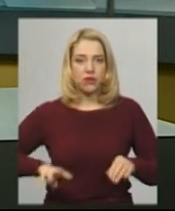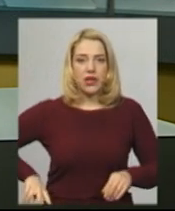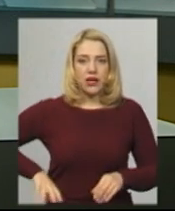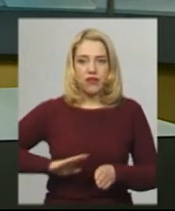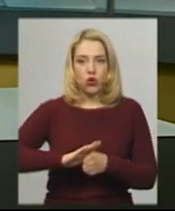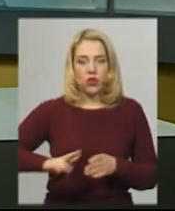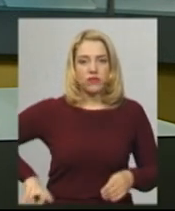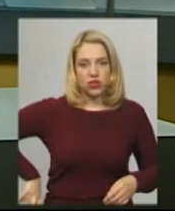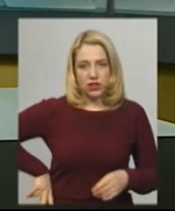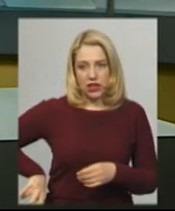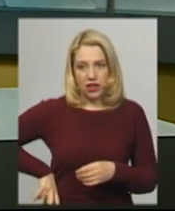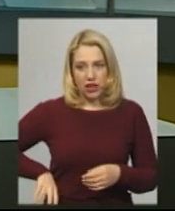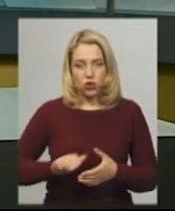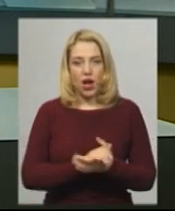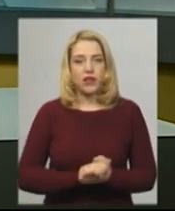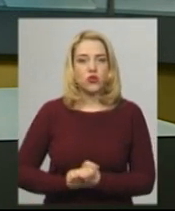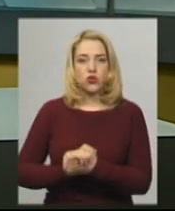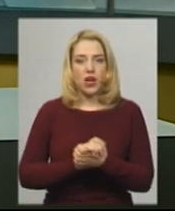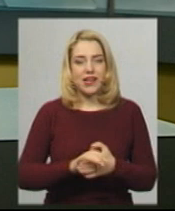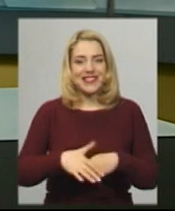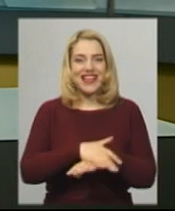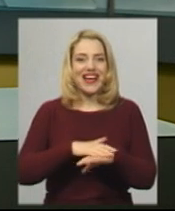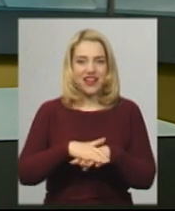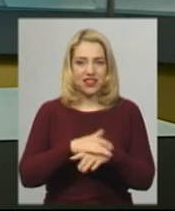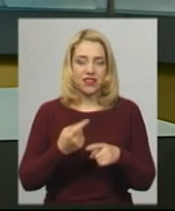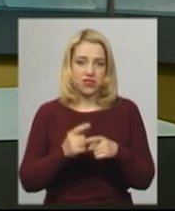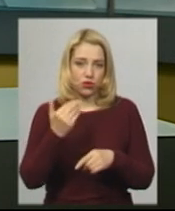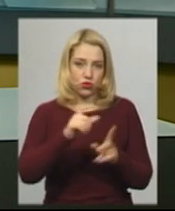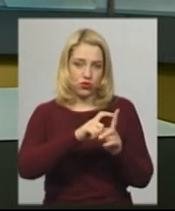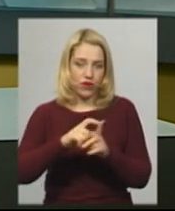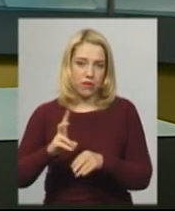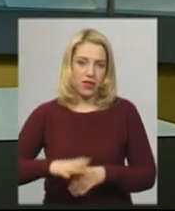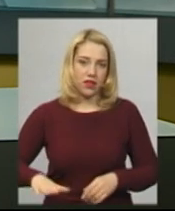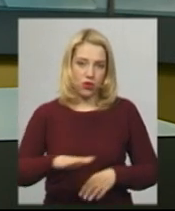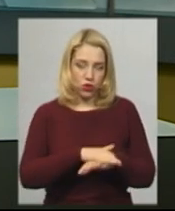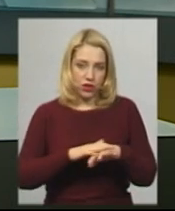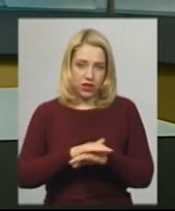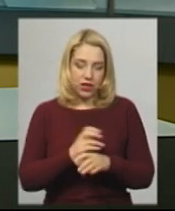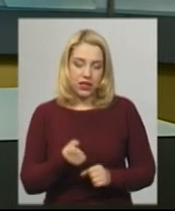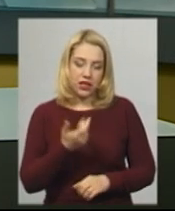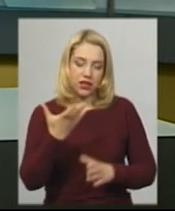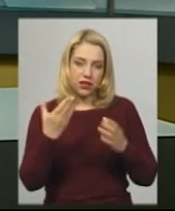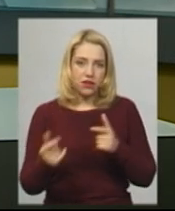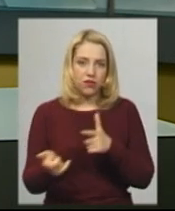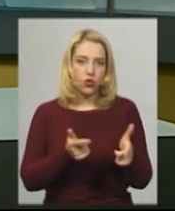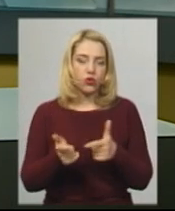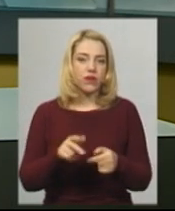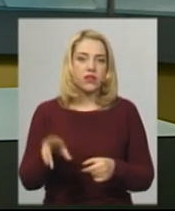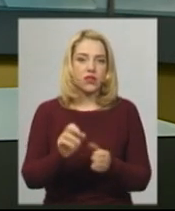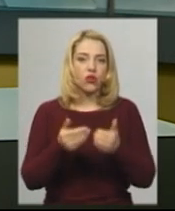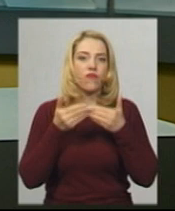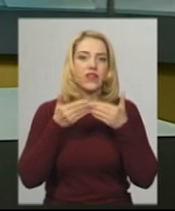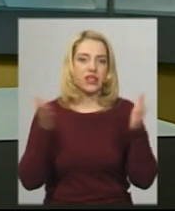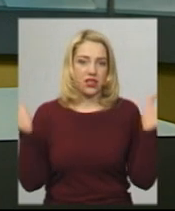Асоціація хмельницьких ринків Олександр Сніховський. За його словами, на територію ринку кілька днів поспіль готувалися до відкриття.